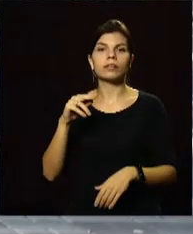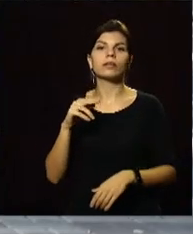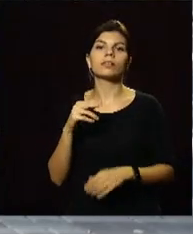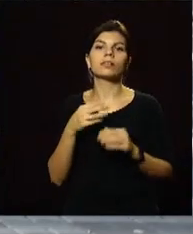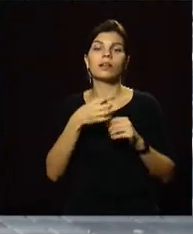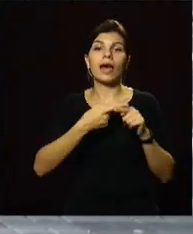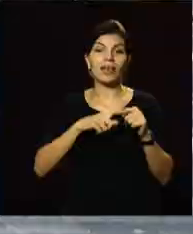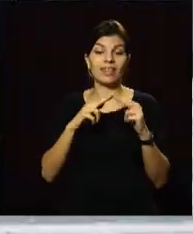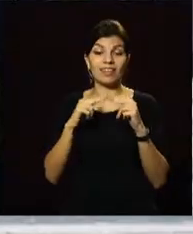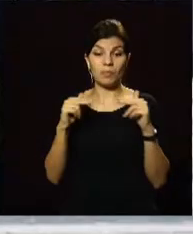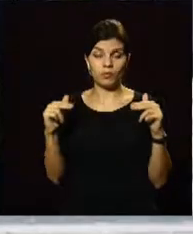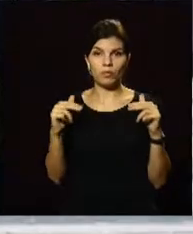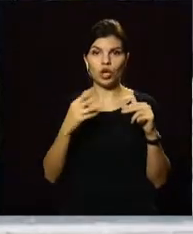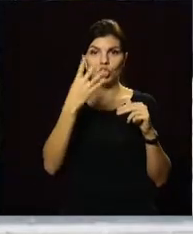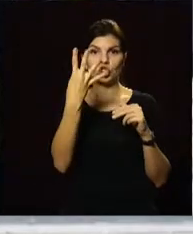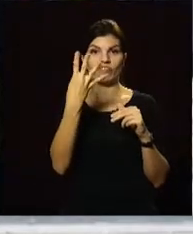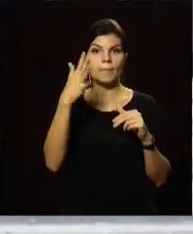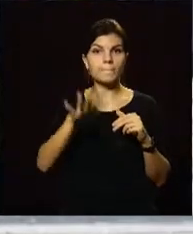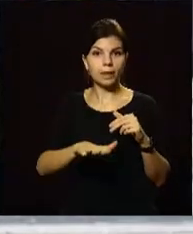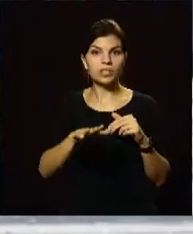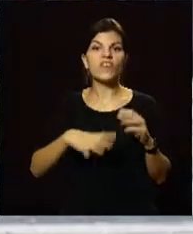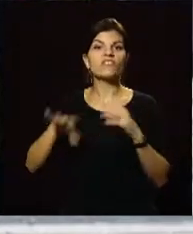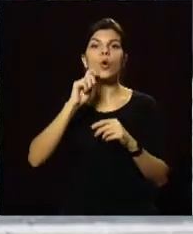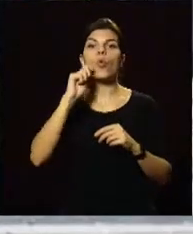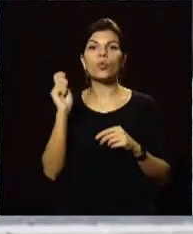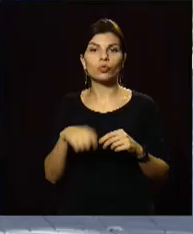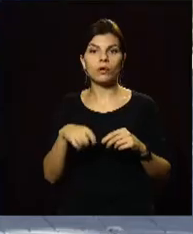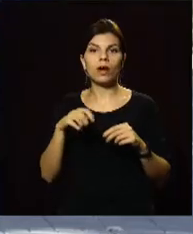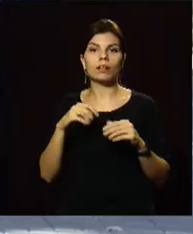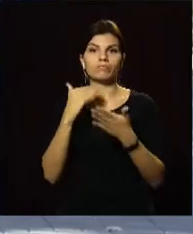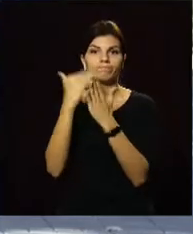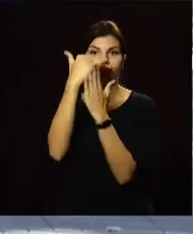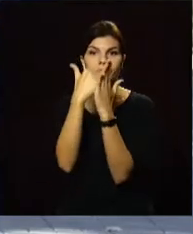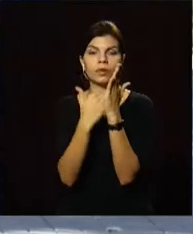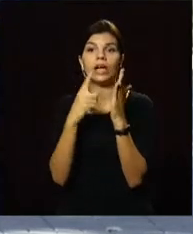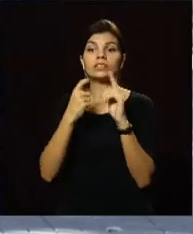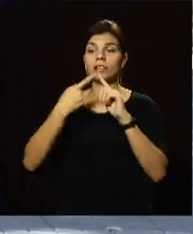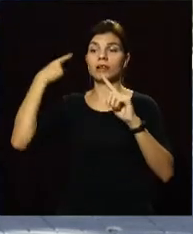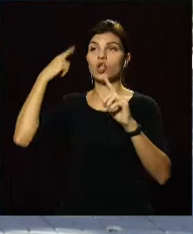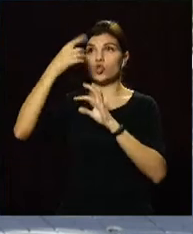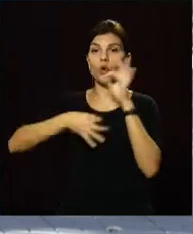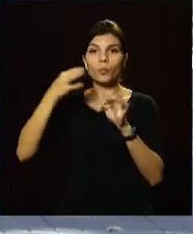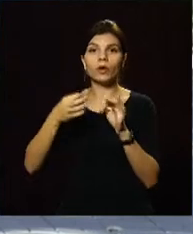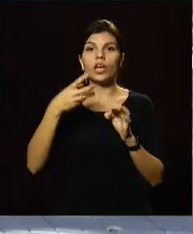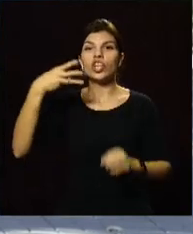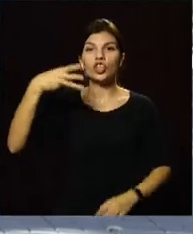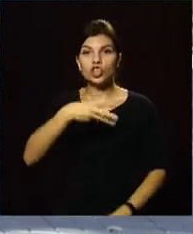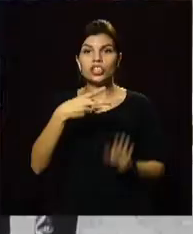показниками Дніпропетровщина посіла четверте місце всеукраїнського антирейтингу. За минулу добу в Україні зафіксували